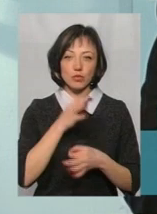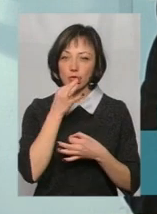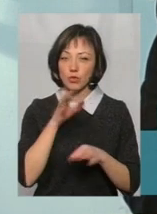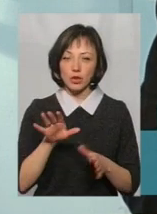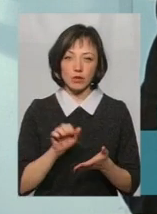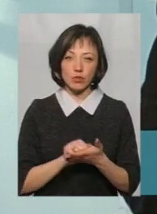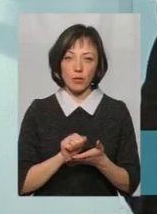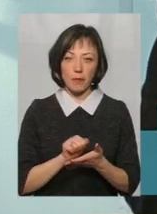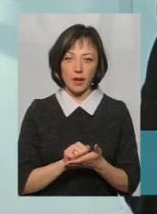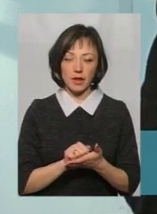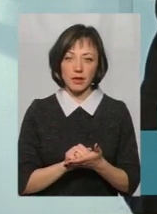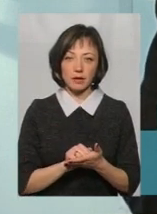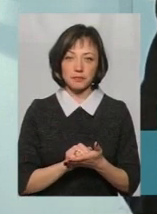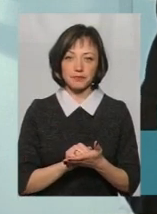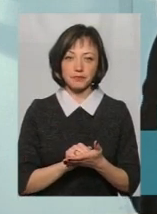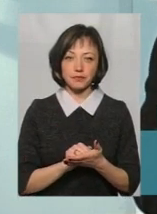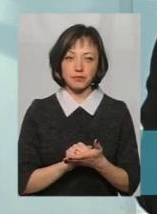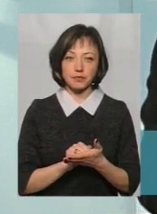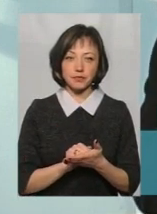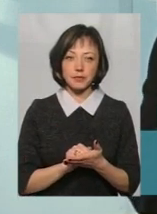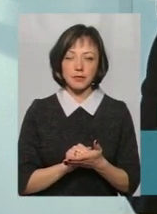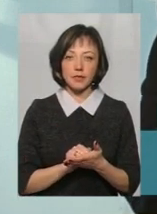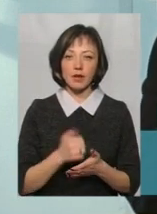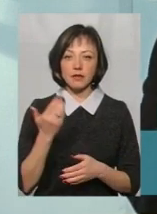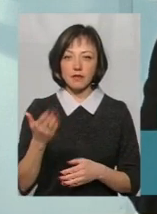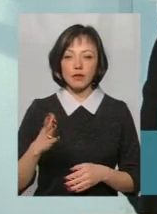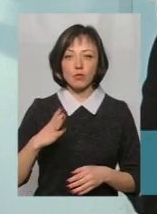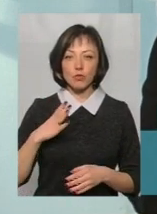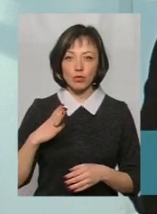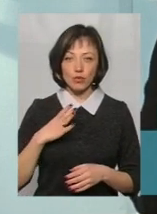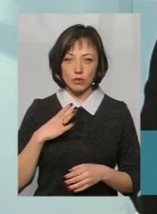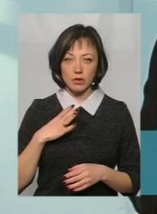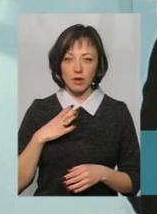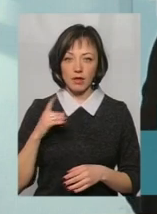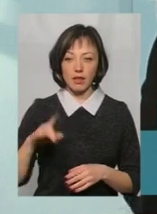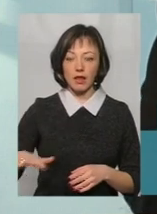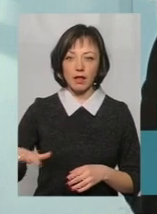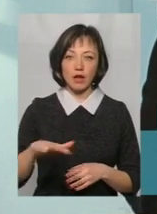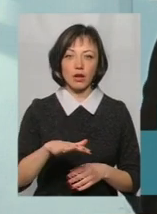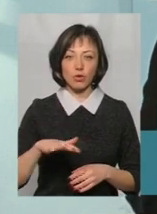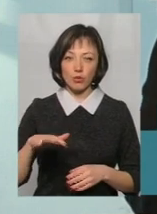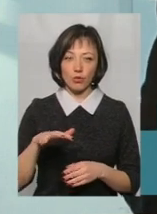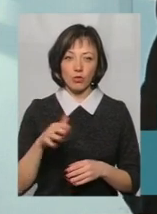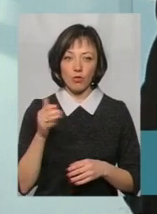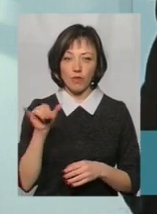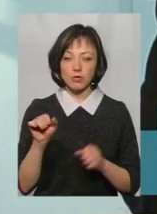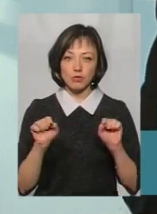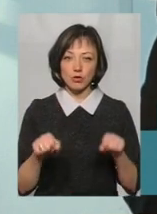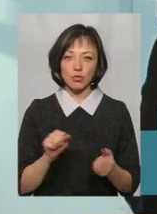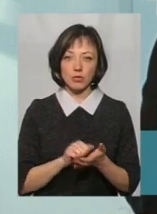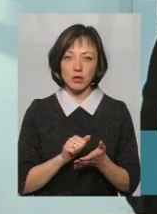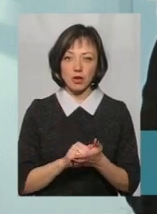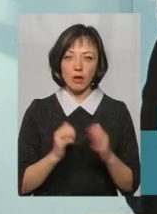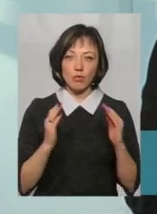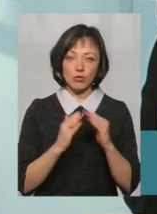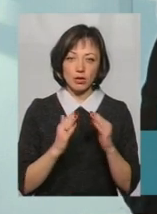-які документи, які доводять, що ви були на тій території. Тобто, важливо, можуть бути якісь там документи